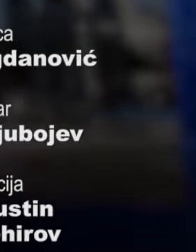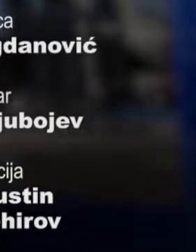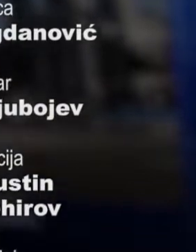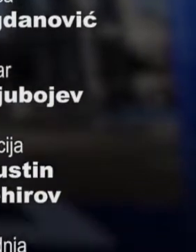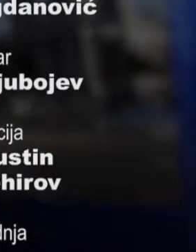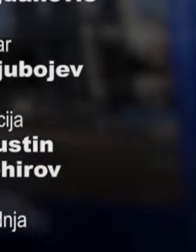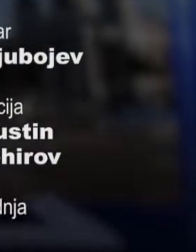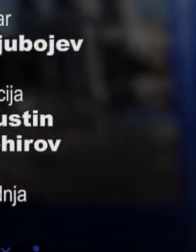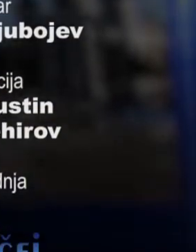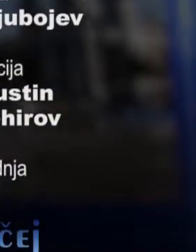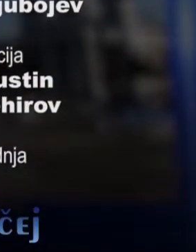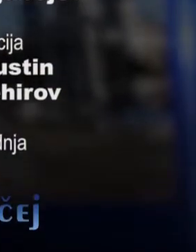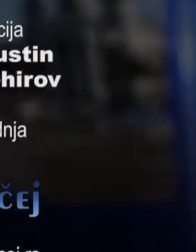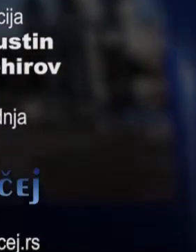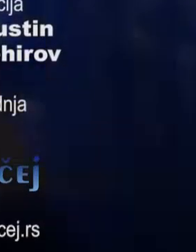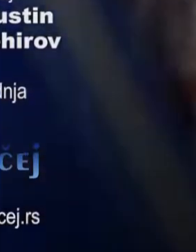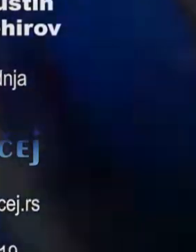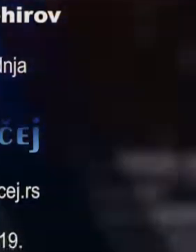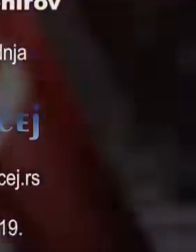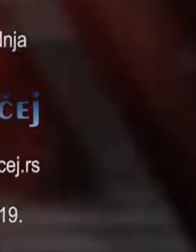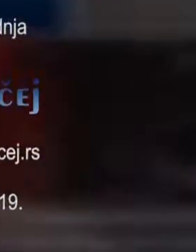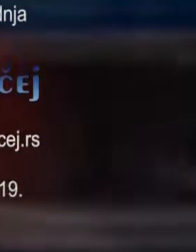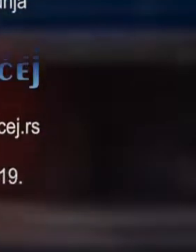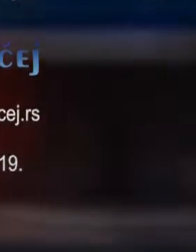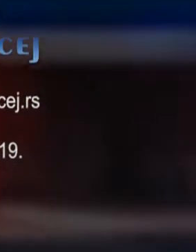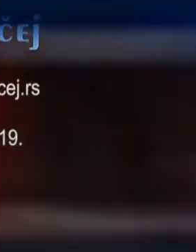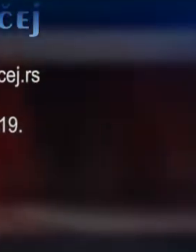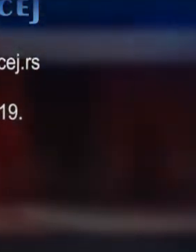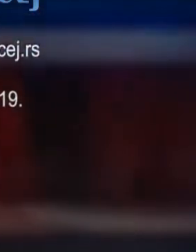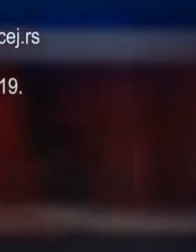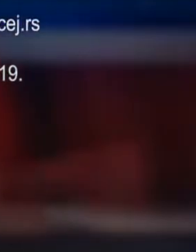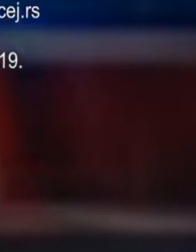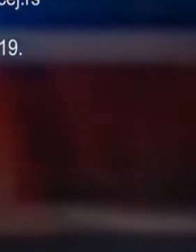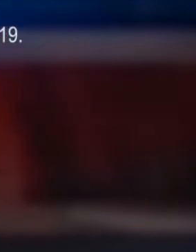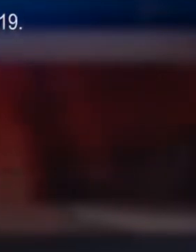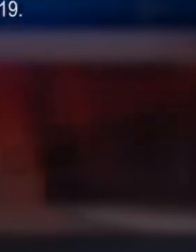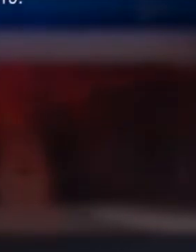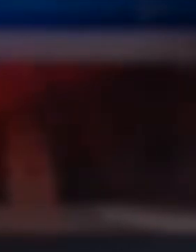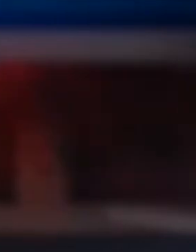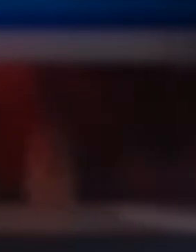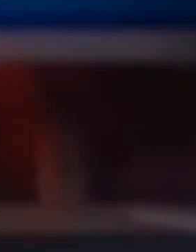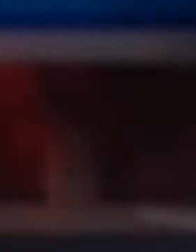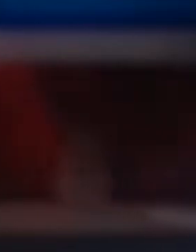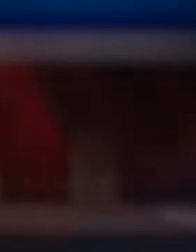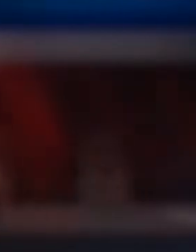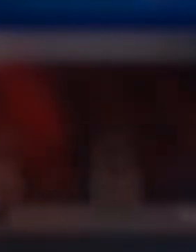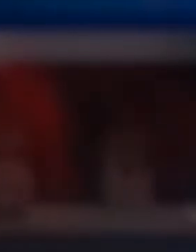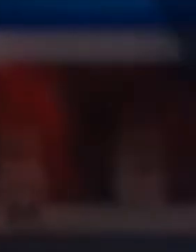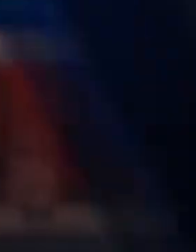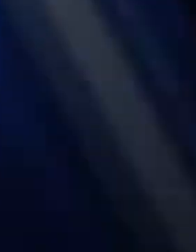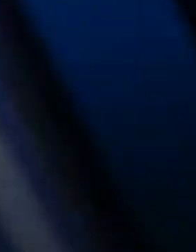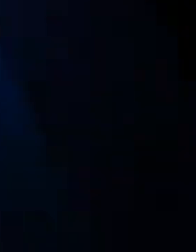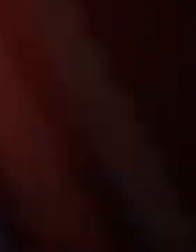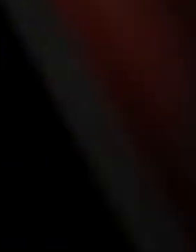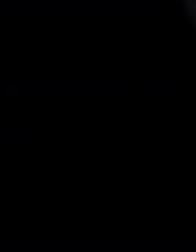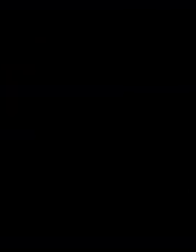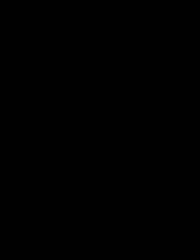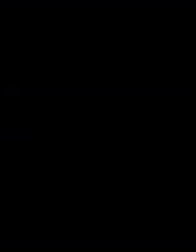matrices